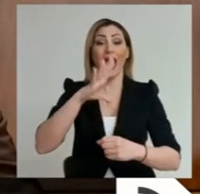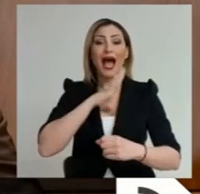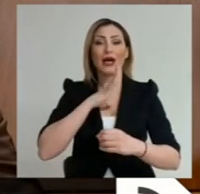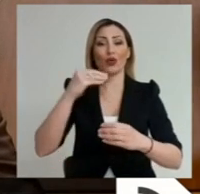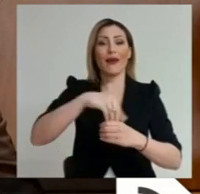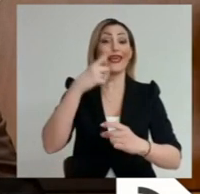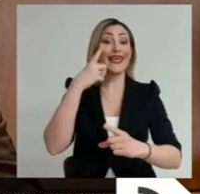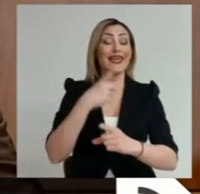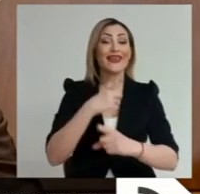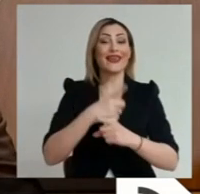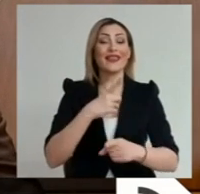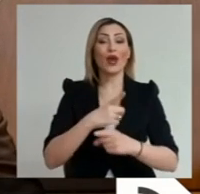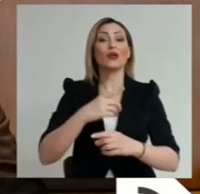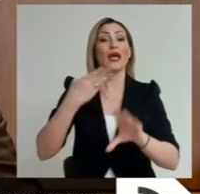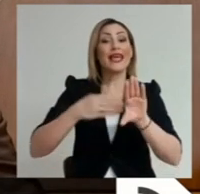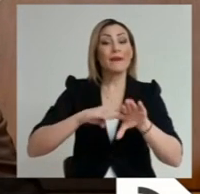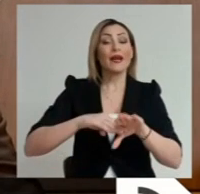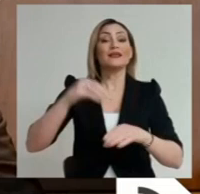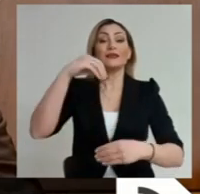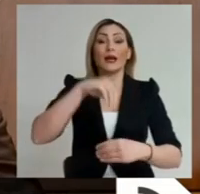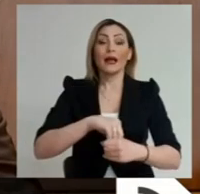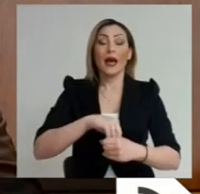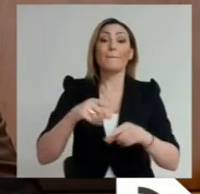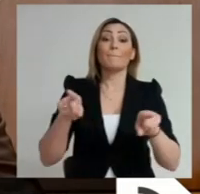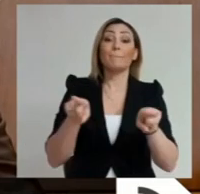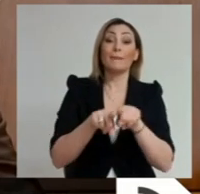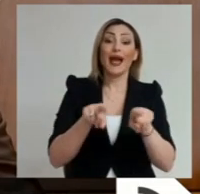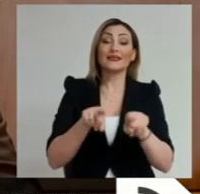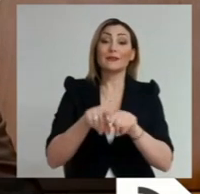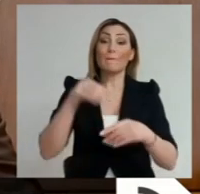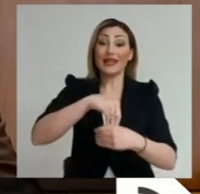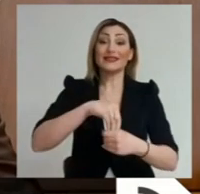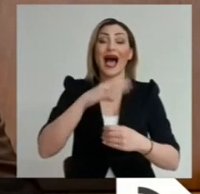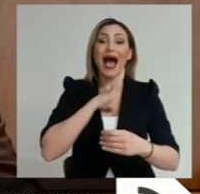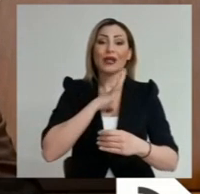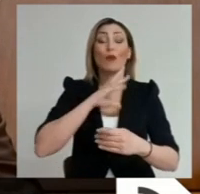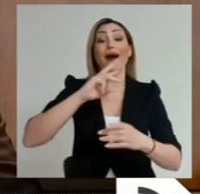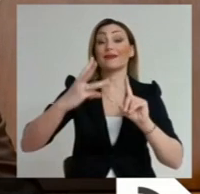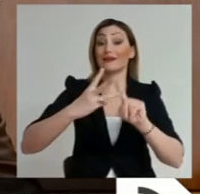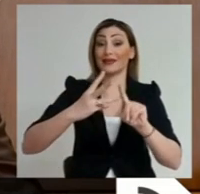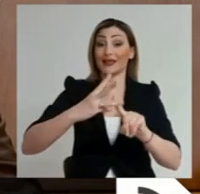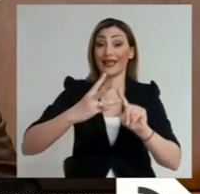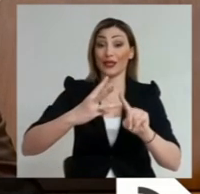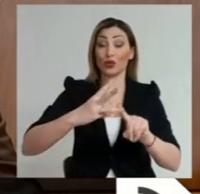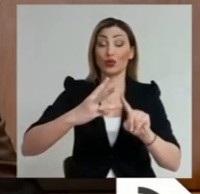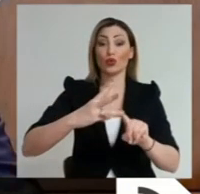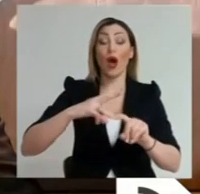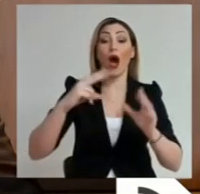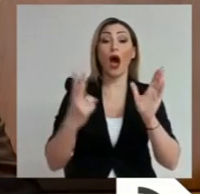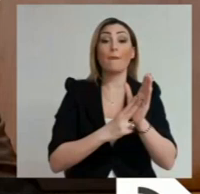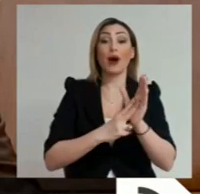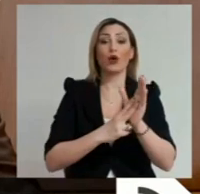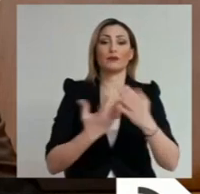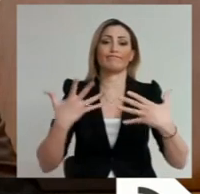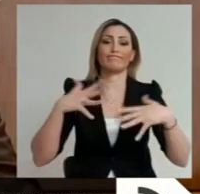υπηρεσιών, χωρίς ελάγιστον και μέγιστον αριθμών ατόμων. Και τρίτον, απαγόρευση συναθρήσωσης σε